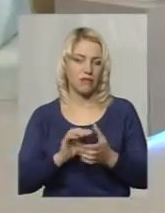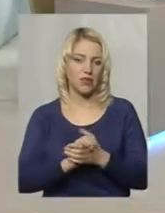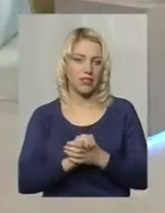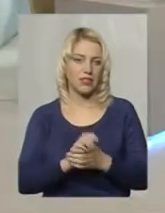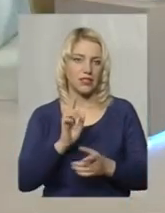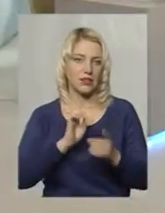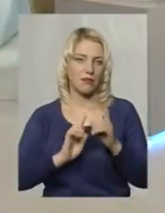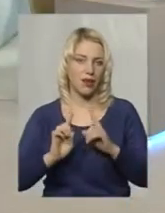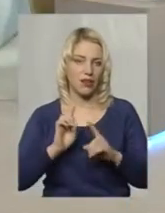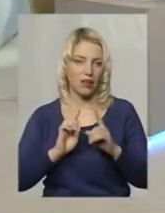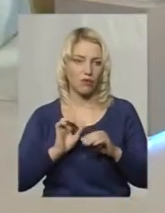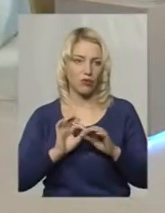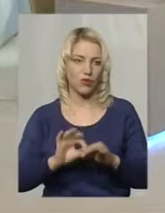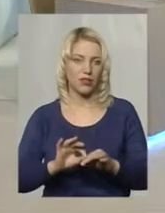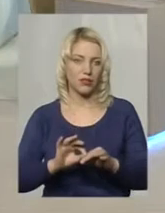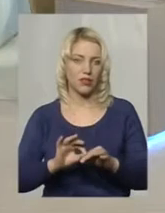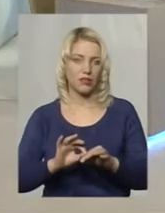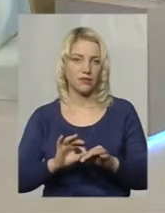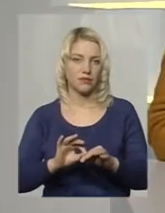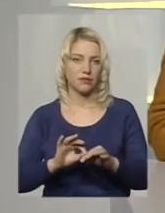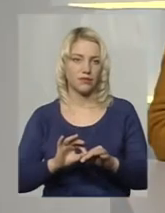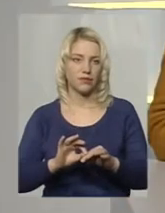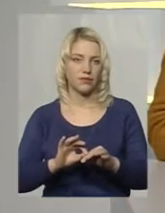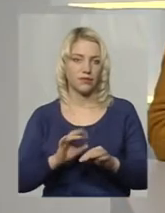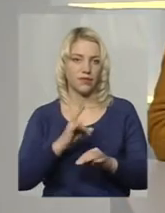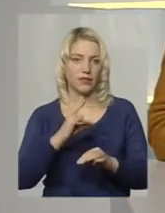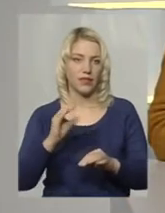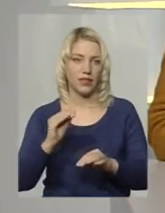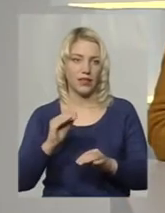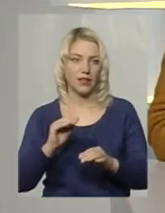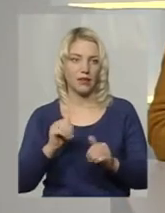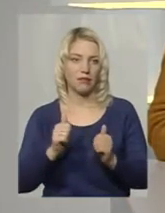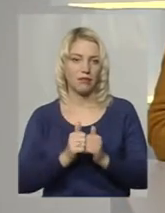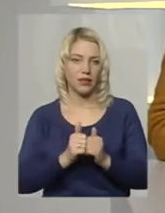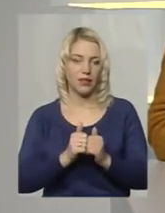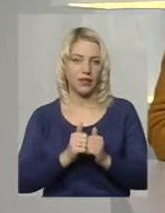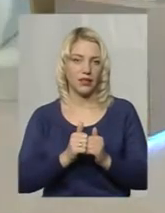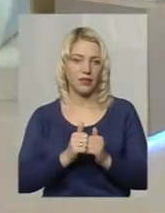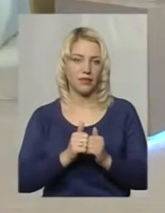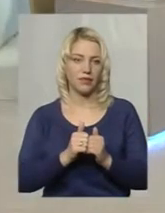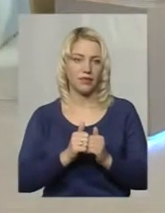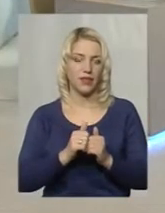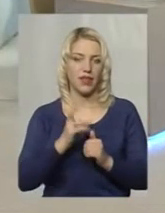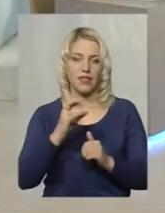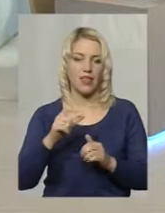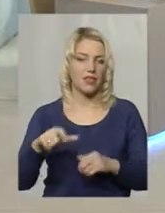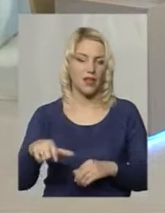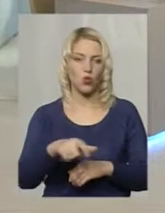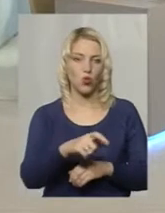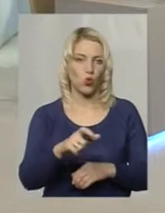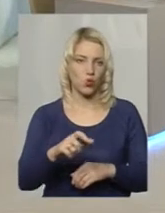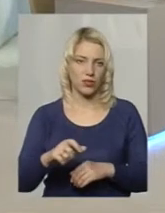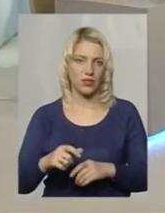не біля, чи не на проїжджій частині, чи не на